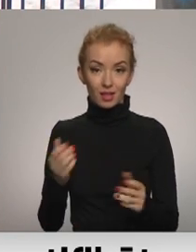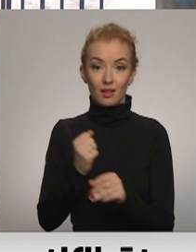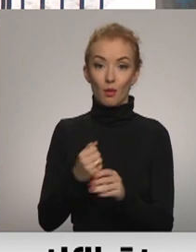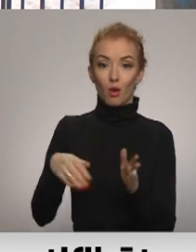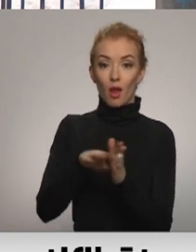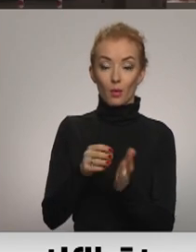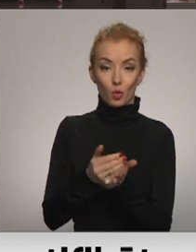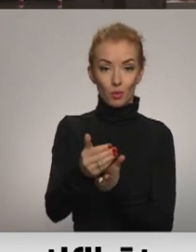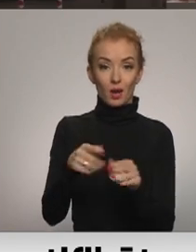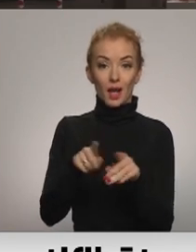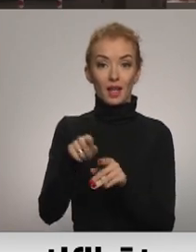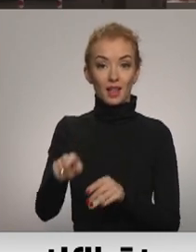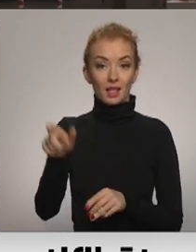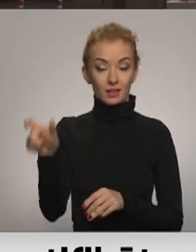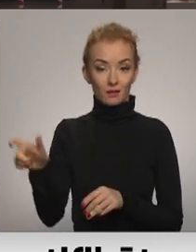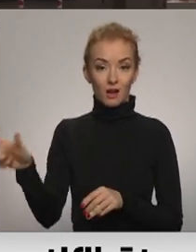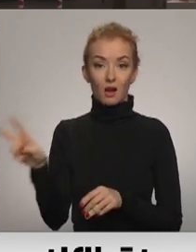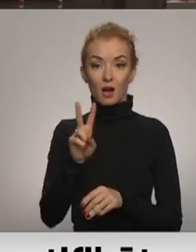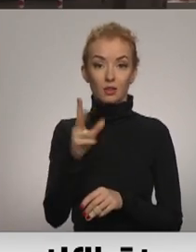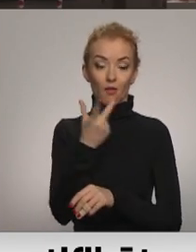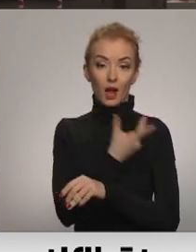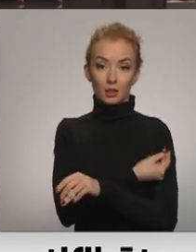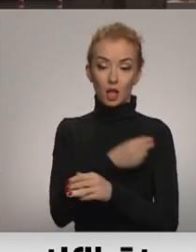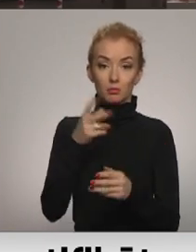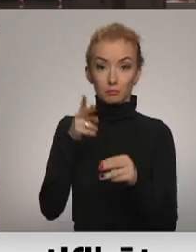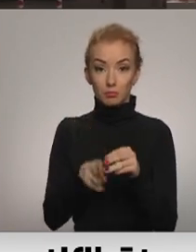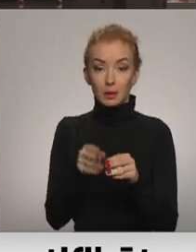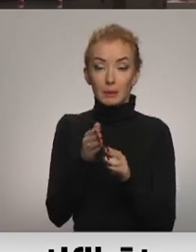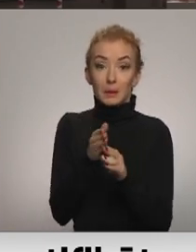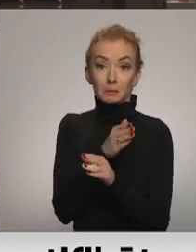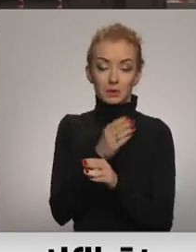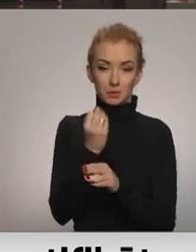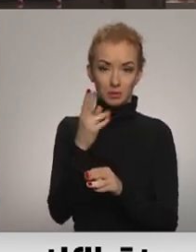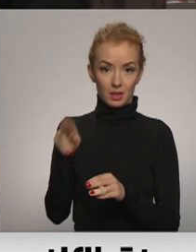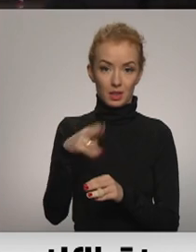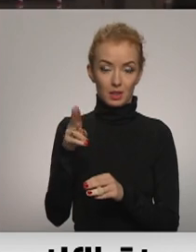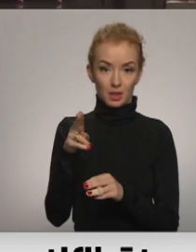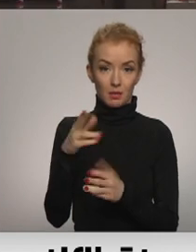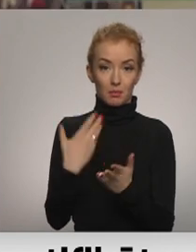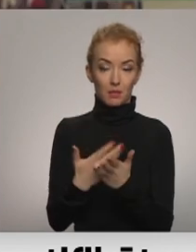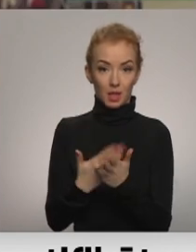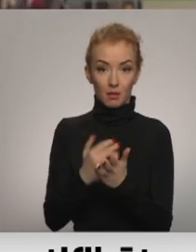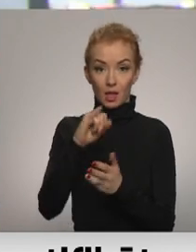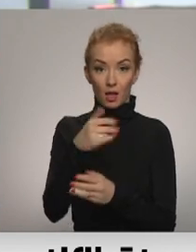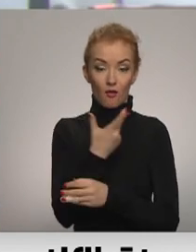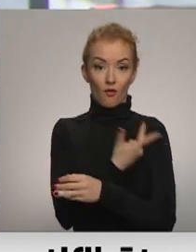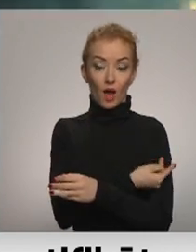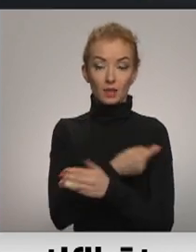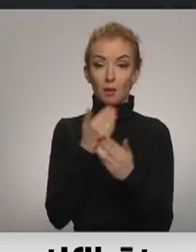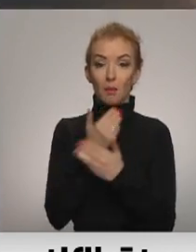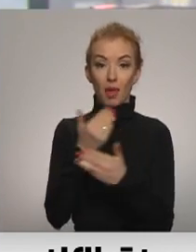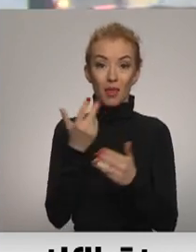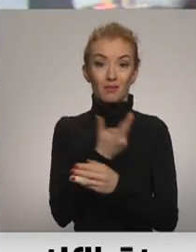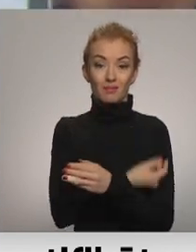varēs turpināt arī tie iedzīvotāji, kuri vakcināciju paveiguši īsi pirms 15. decembra, piemēram, ja vakcīnas pēdējo